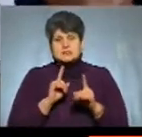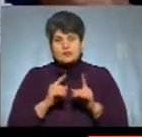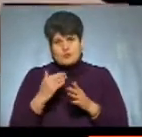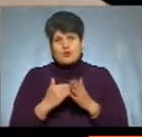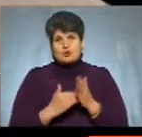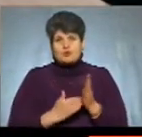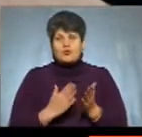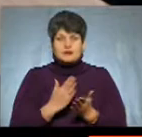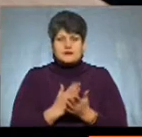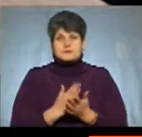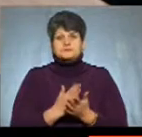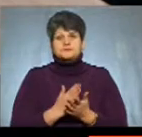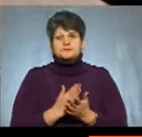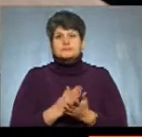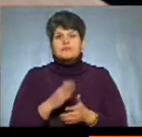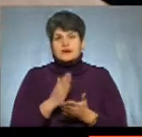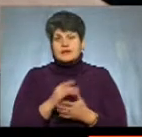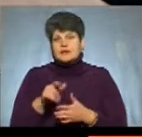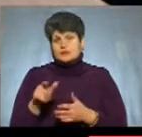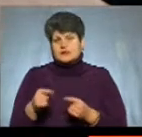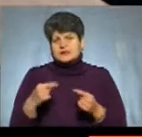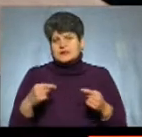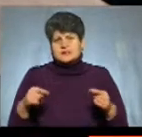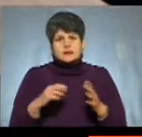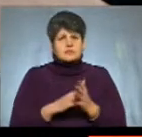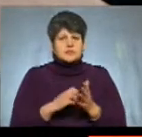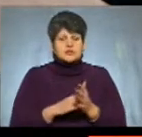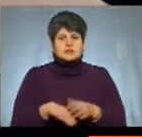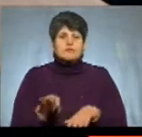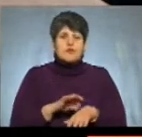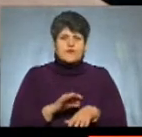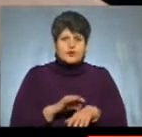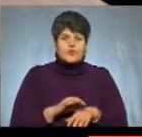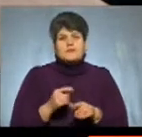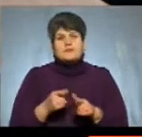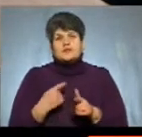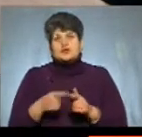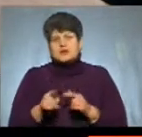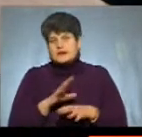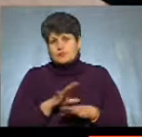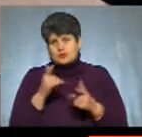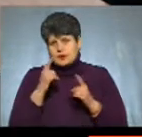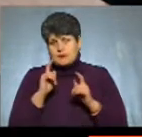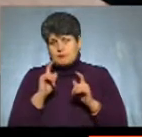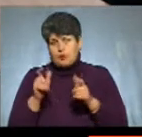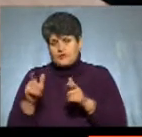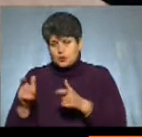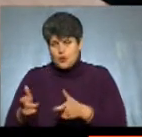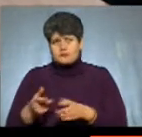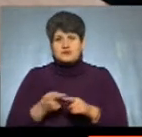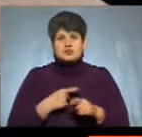Протокол є. Є люди, які з певних причин, чи по хворобі, чи не були повідомлені, чи не змогли